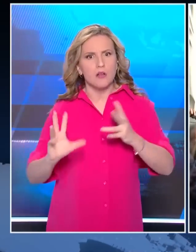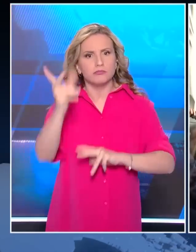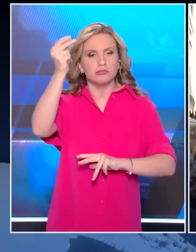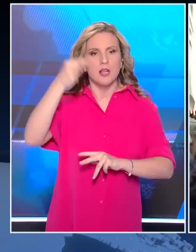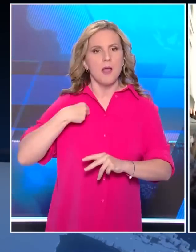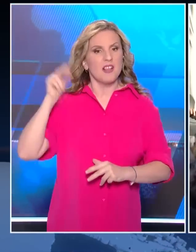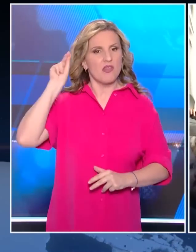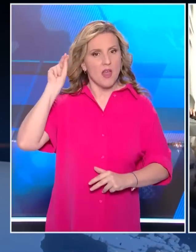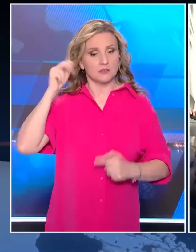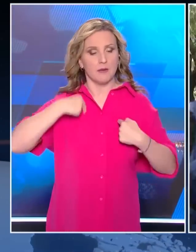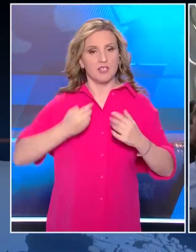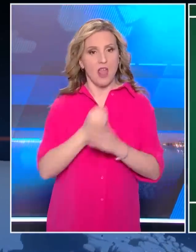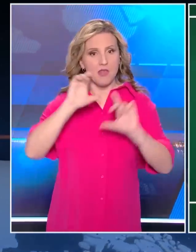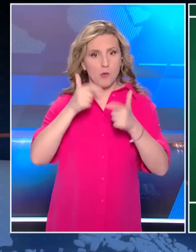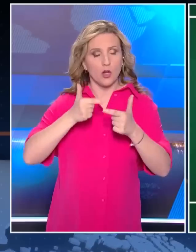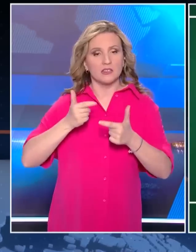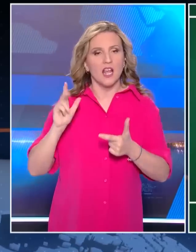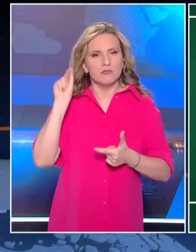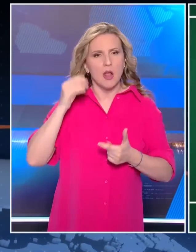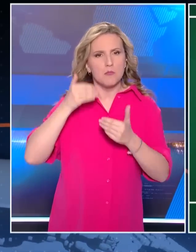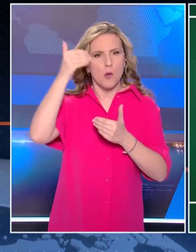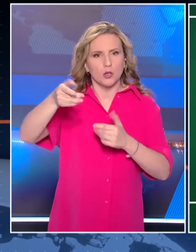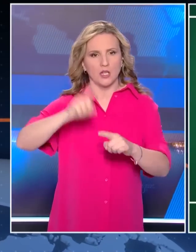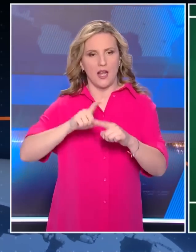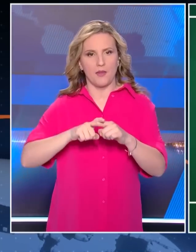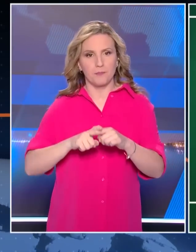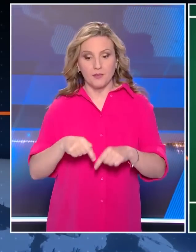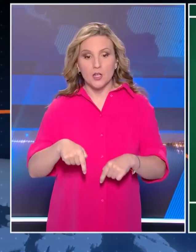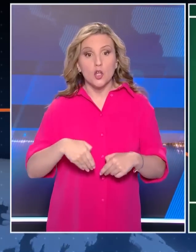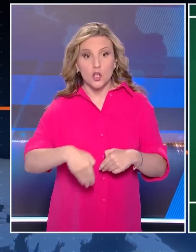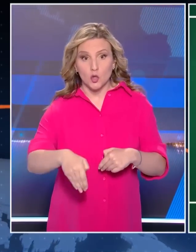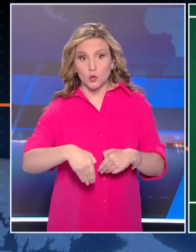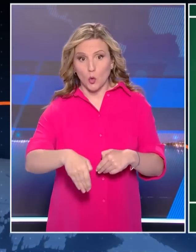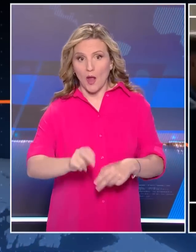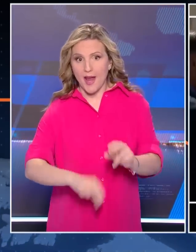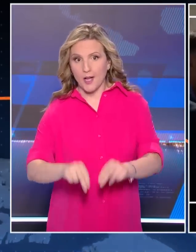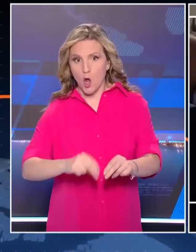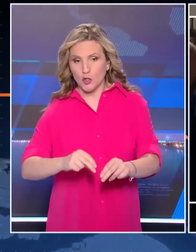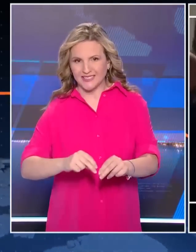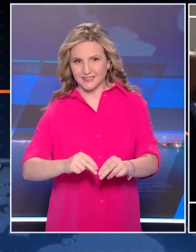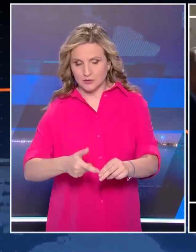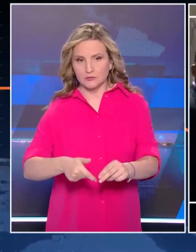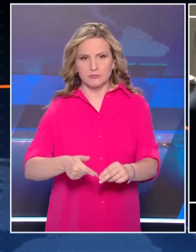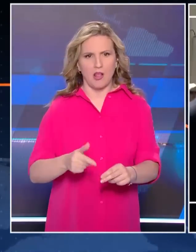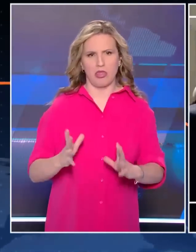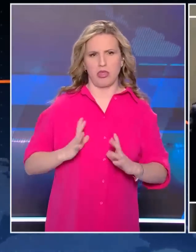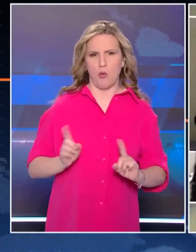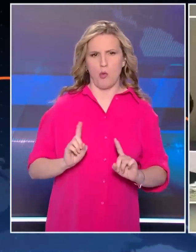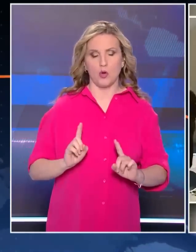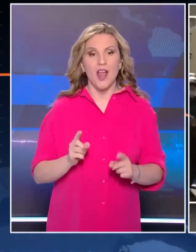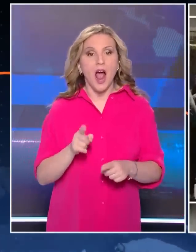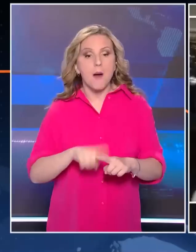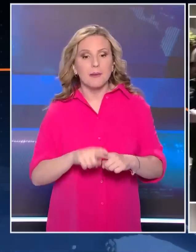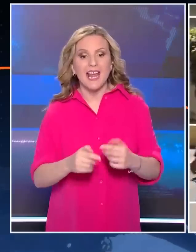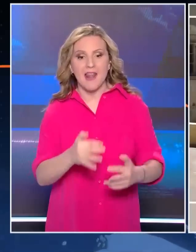Υπότιτλοι AUTHORWAVE Σε αυτές τις εκλογές της απλής αναλογικής δεν είναι εκλογές χαλαρής ψήφου, θα βγάλουν κυβέρνηση αυτές οι εκλογές.